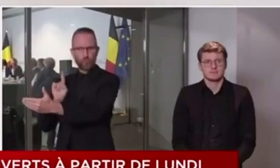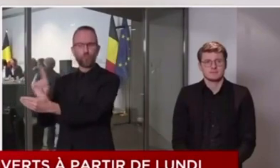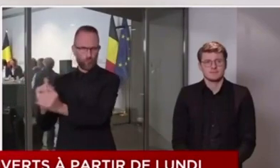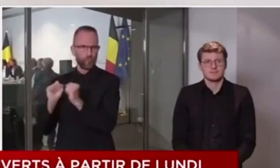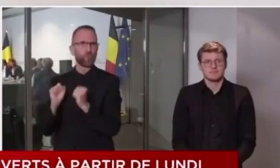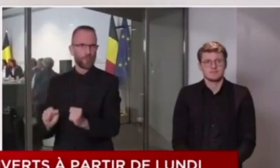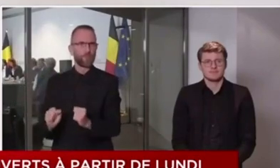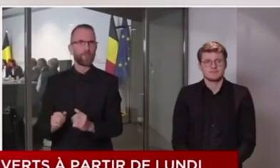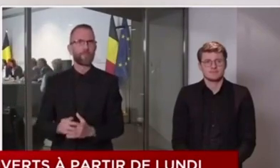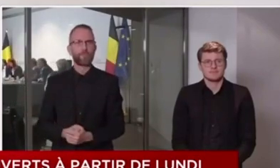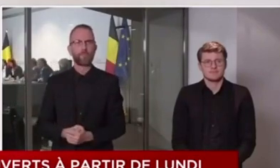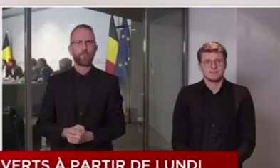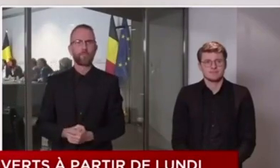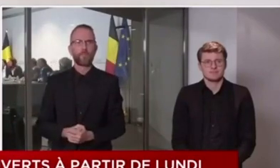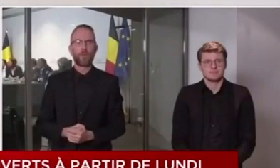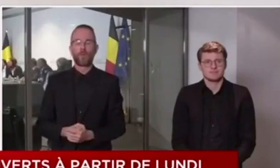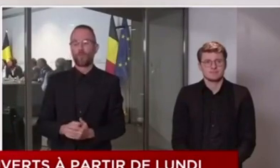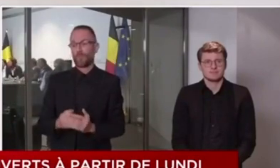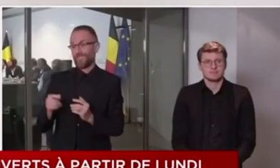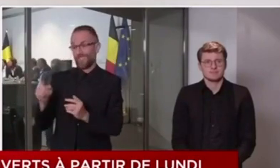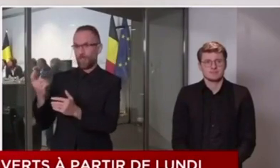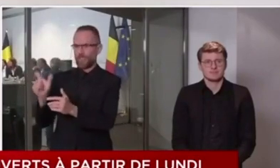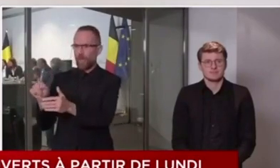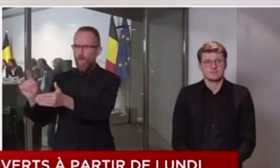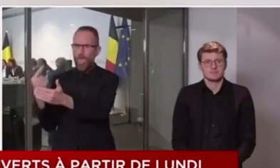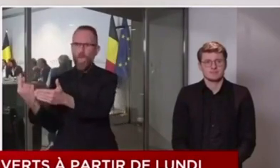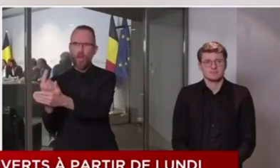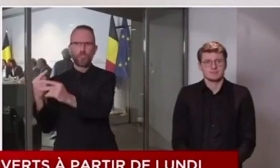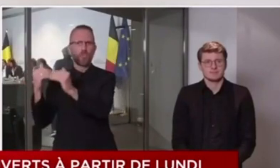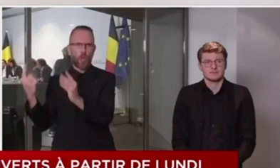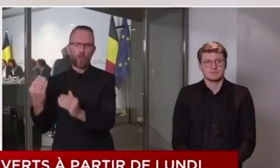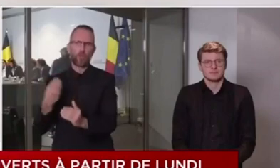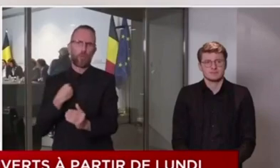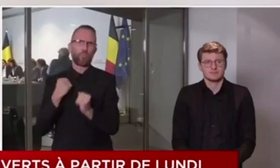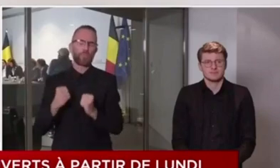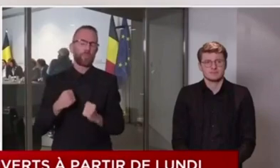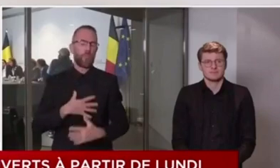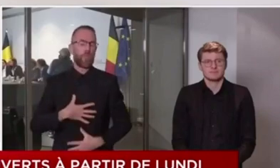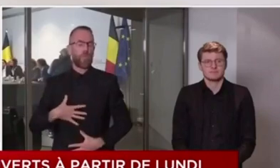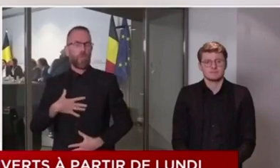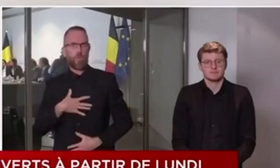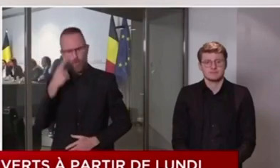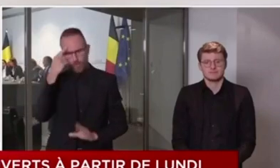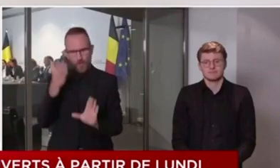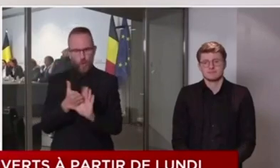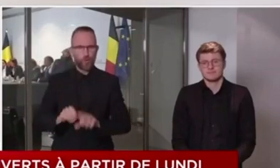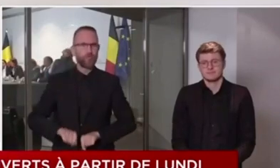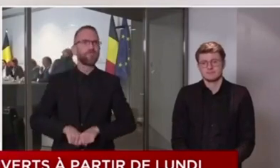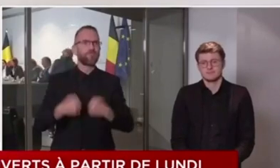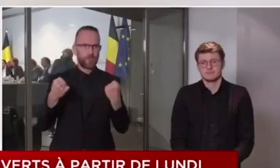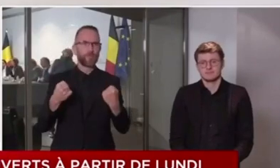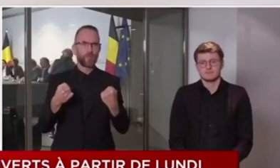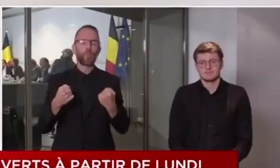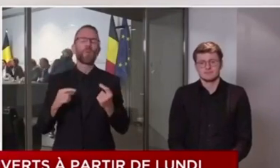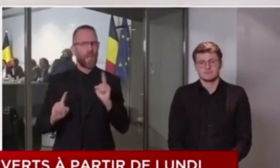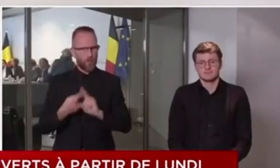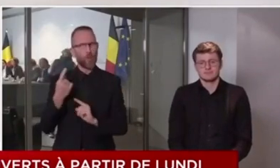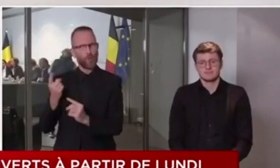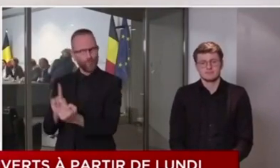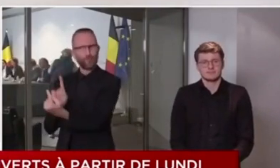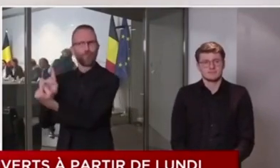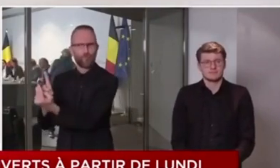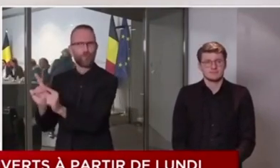et certainement pas sur les plus fragiles d'entre nous. En entendant ces propos, il n pas impossible